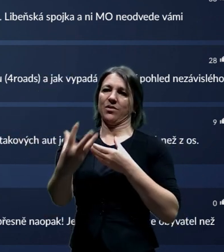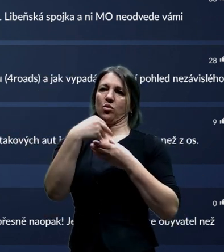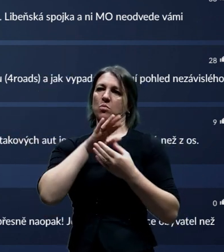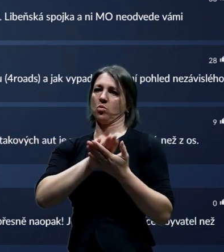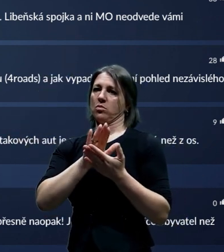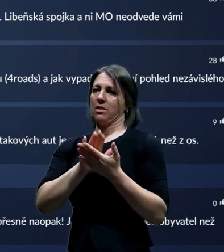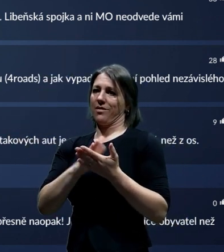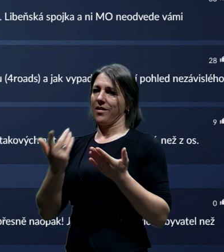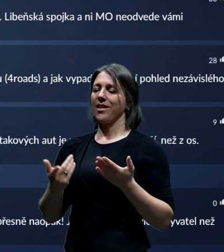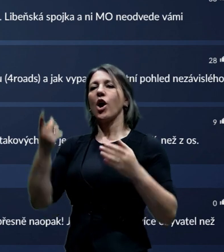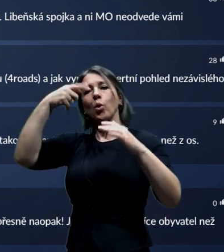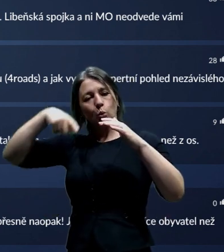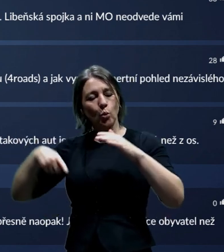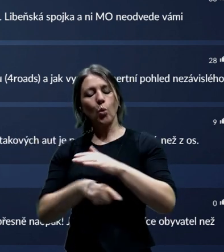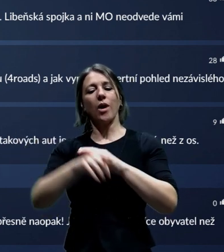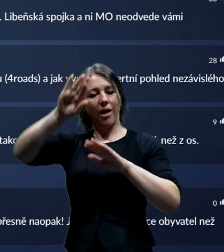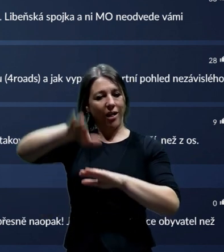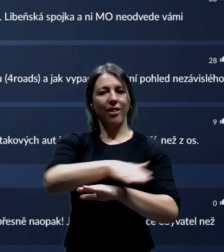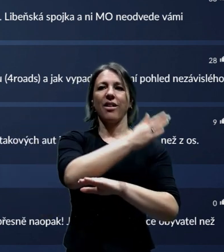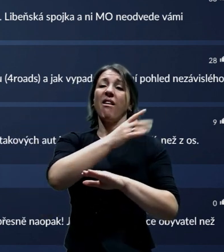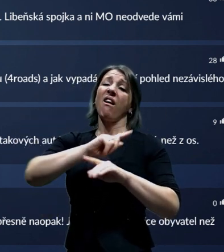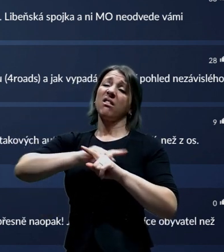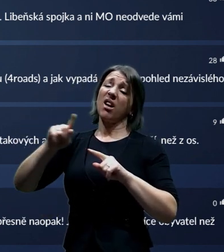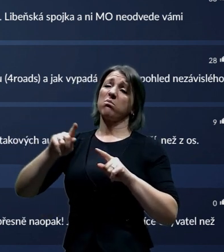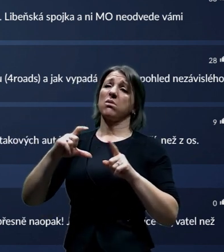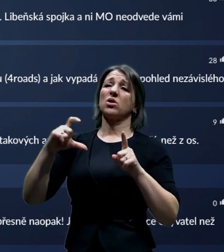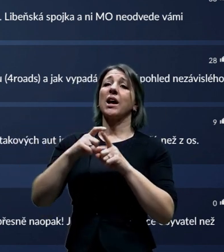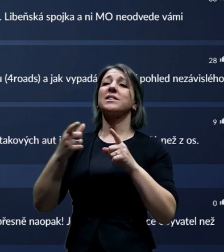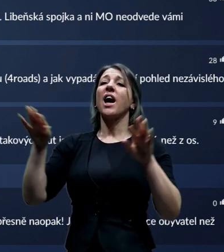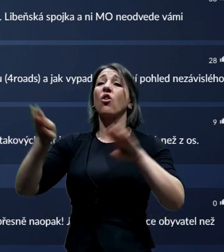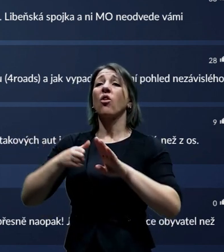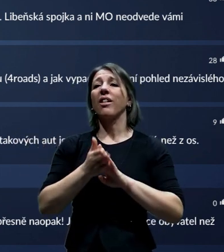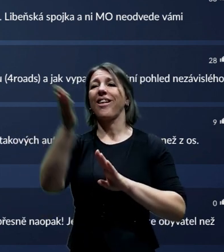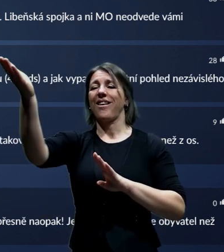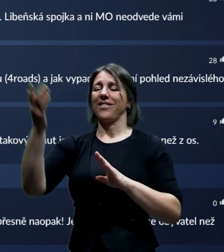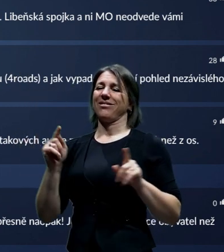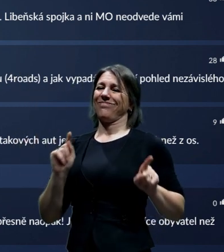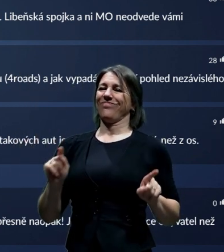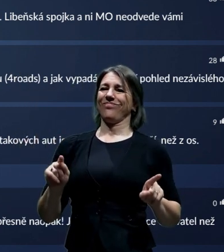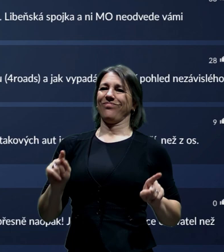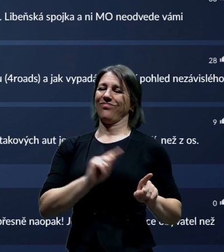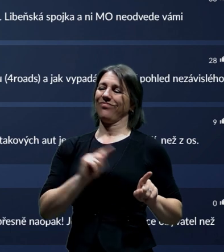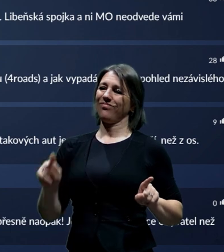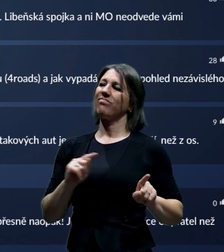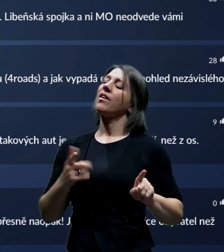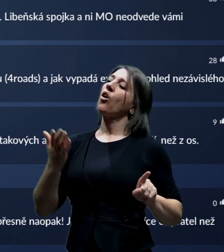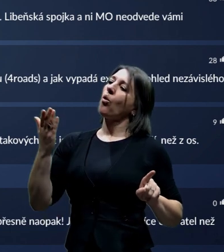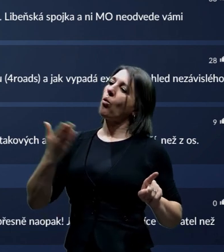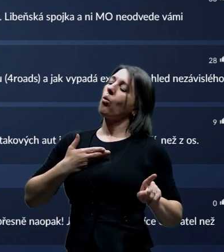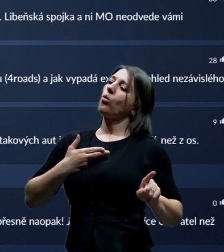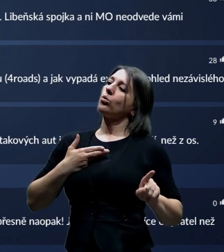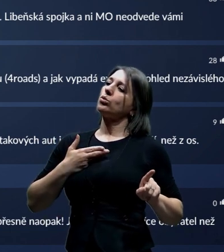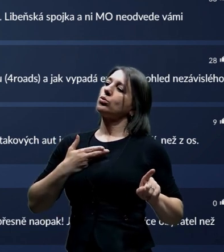tunelu nebo vyhnout se té draháňské rokly, tak je to cesta, jak mít pro celou Prahu okruh,